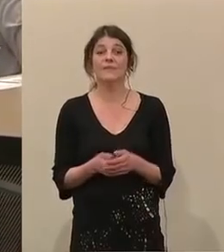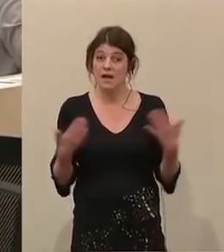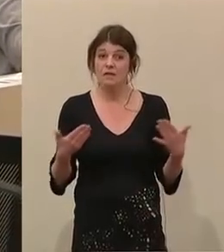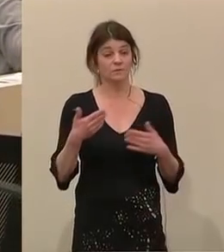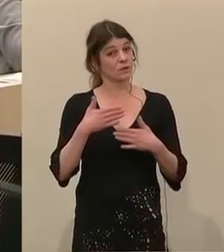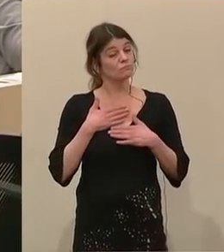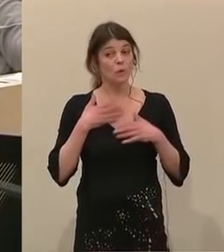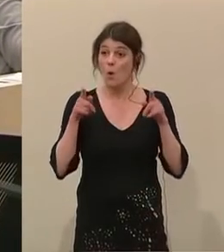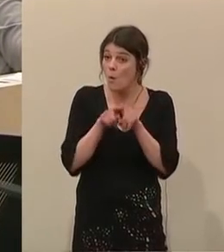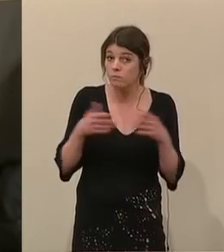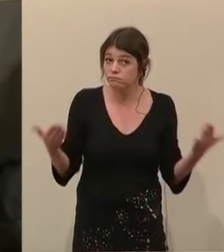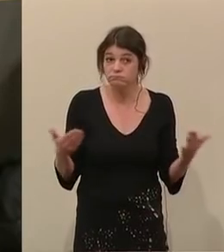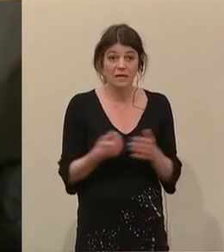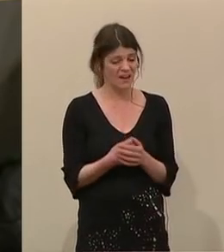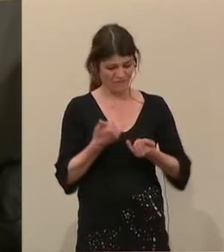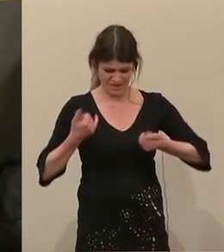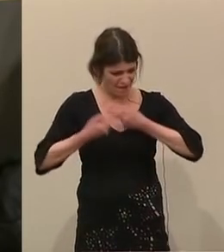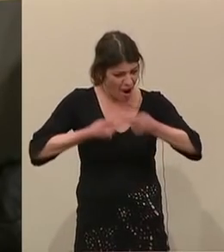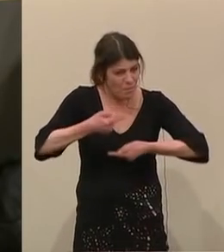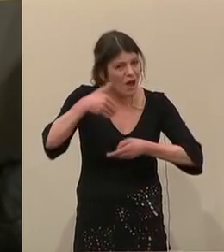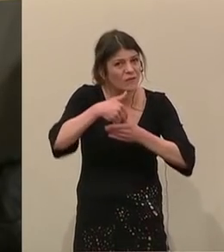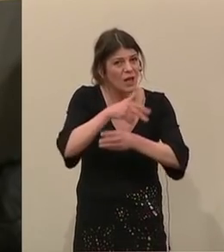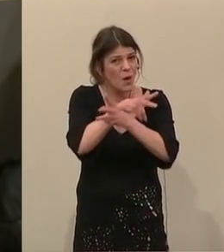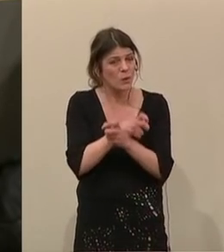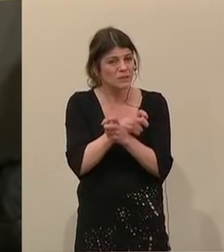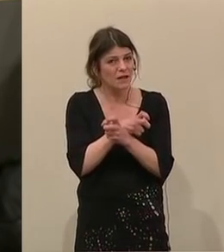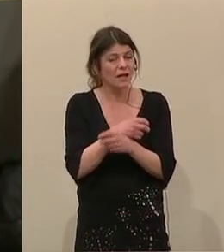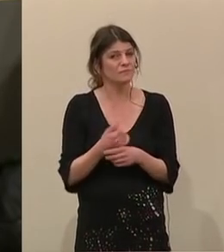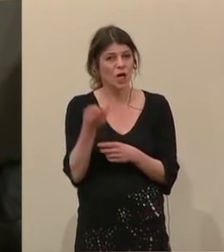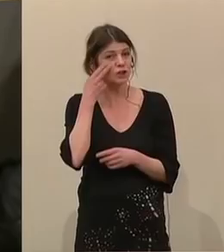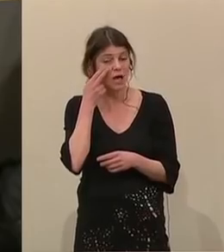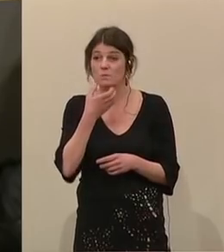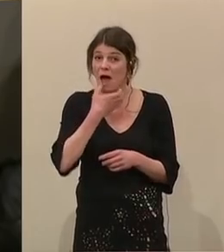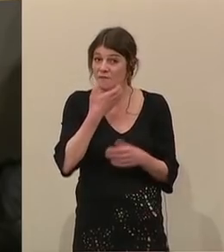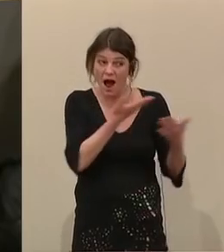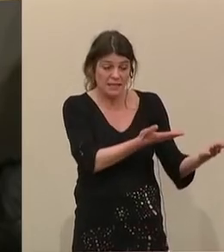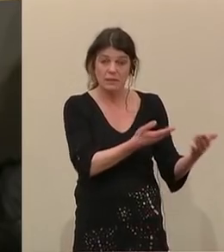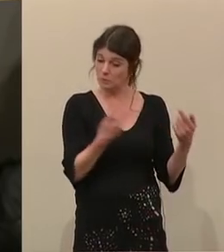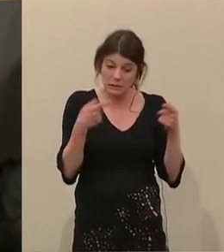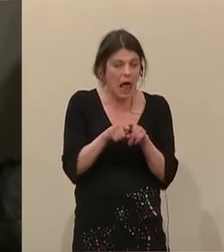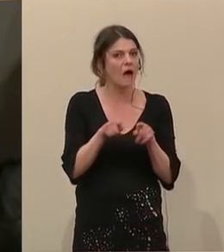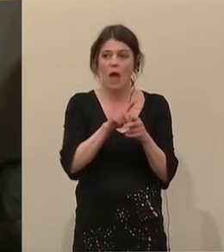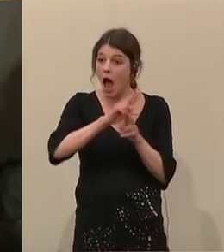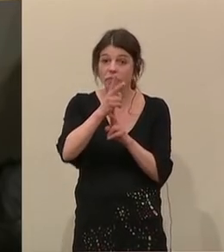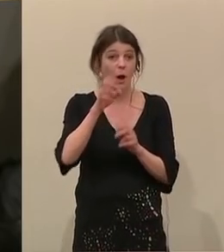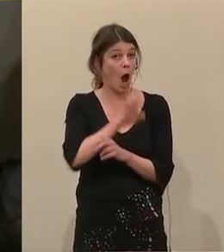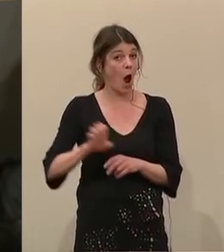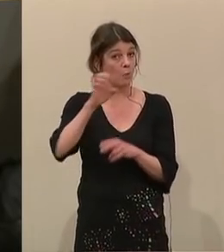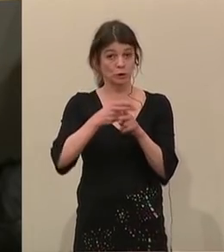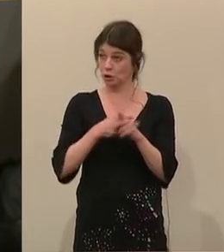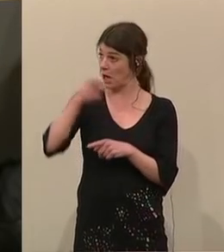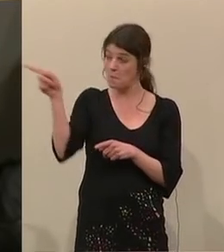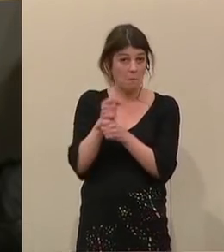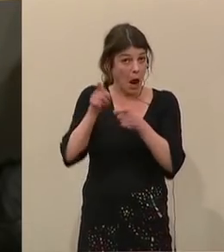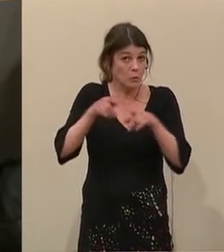Und im Übrigen sieht die Vorgangsweise in Österreich im Zusammenhang mit Afghanistan genau gleich aus, wie sie bei anderen europäischen